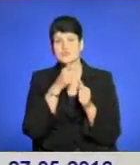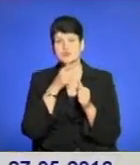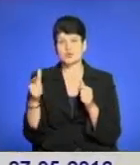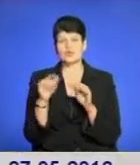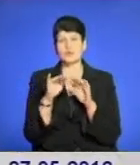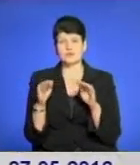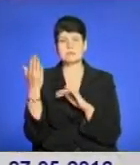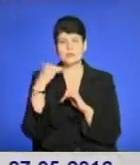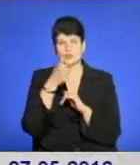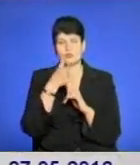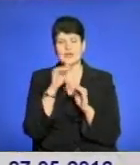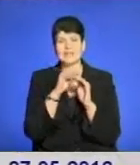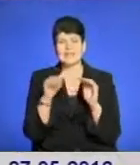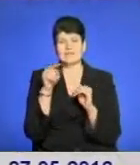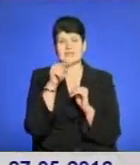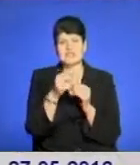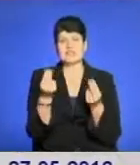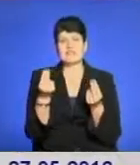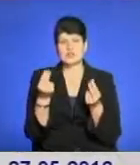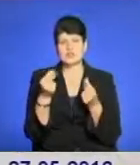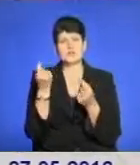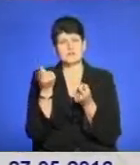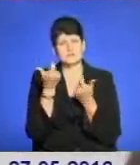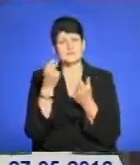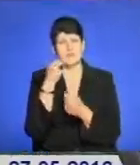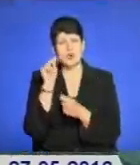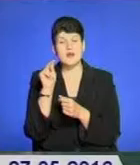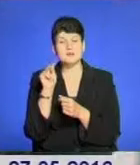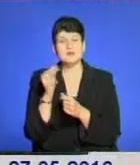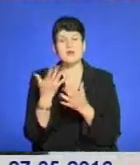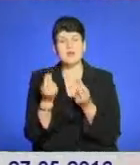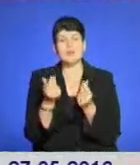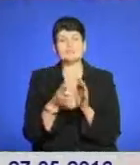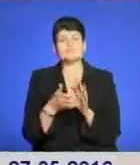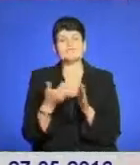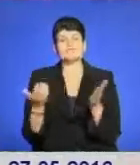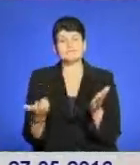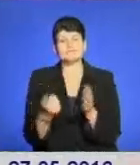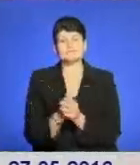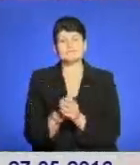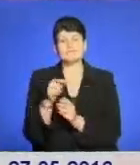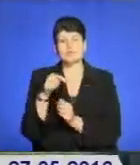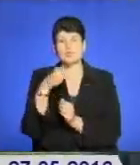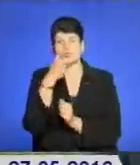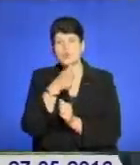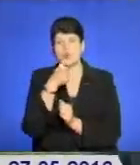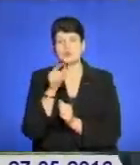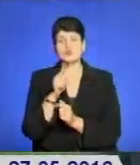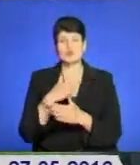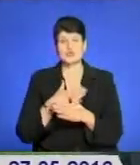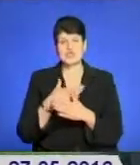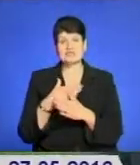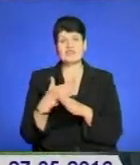порівняно з минулим роком рівень їх фінансування дещо покращився, та все ж коштів бракує. Цього року, що тішить,